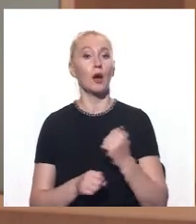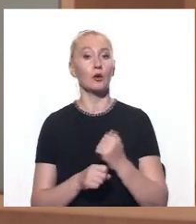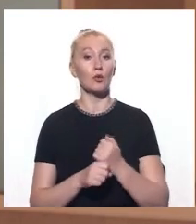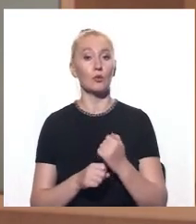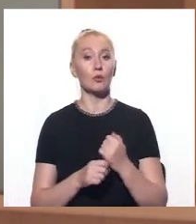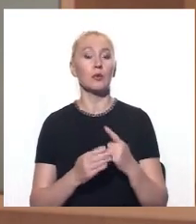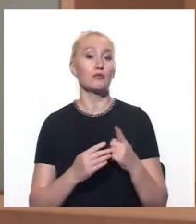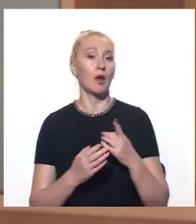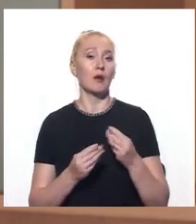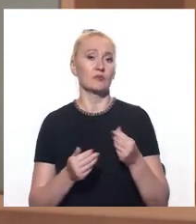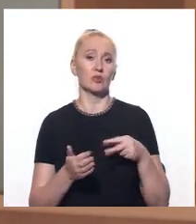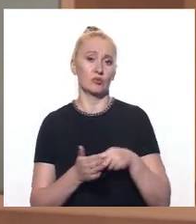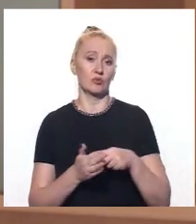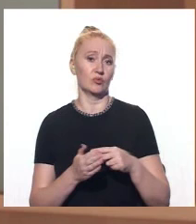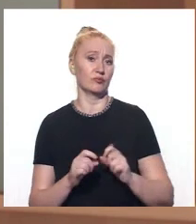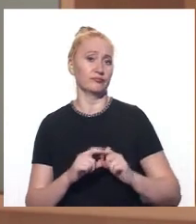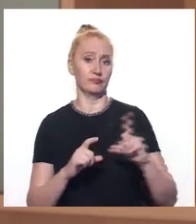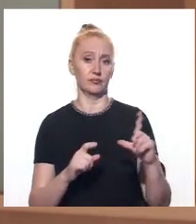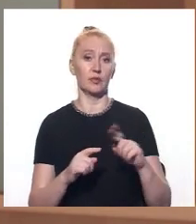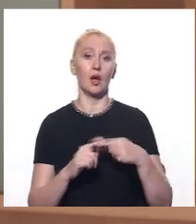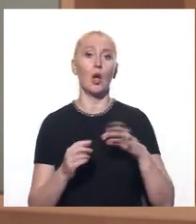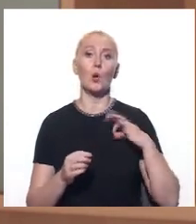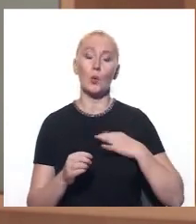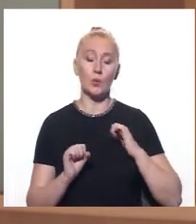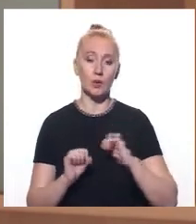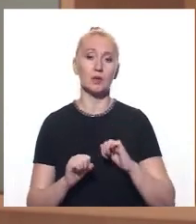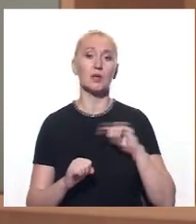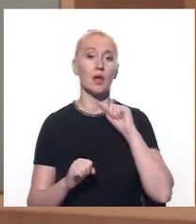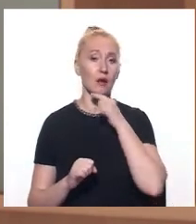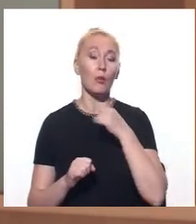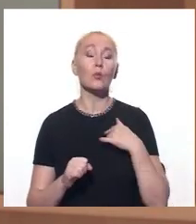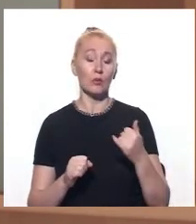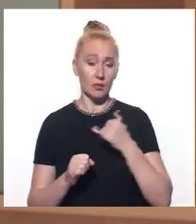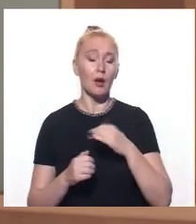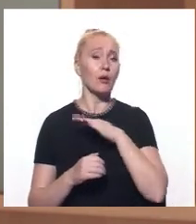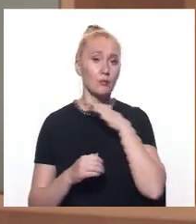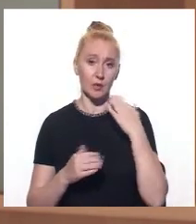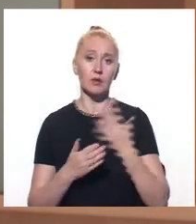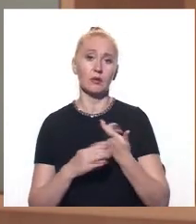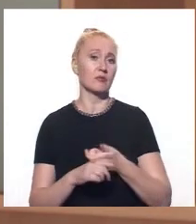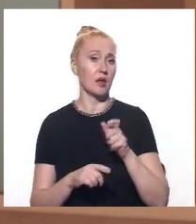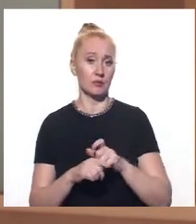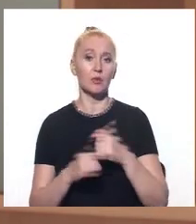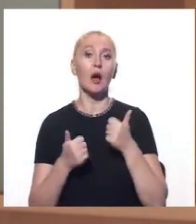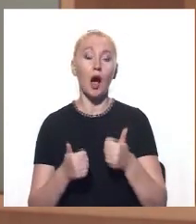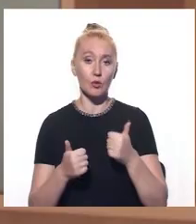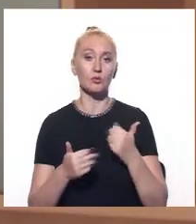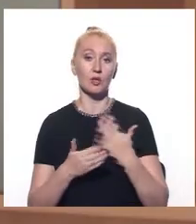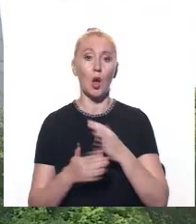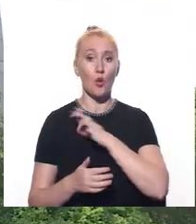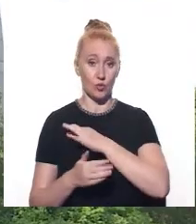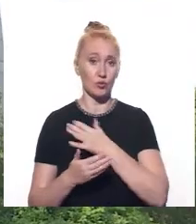недосяжною фах юриста або економіста. У нас що справді багато надміру, багато хороших